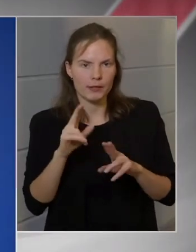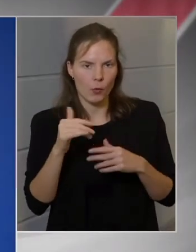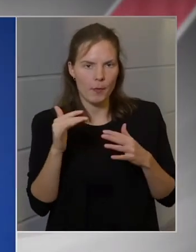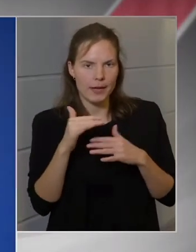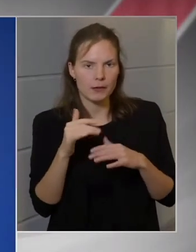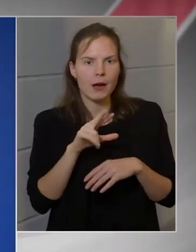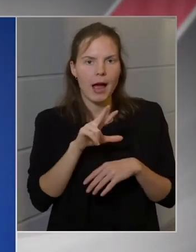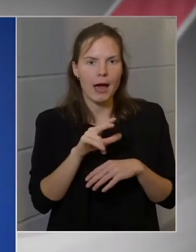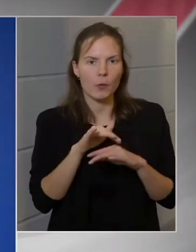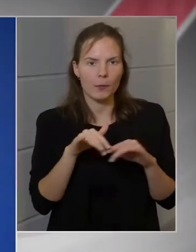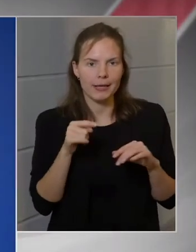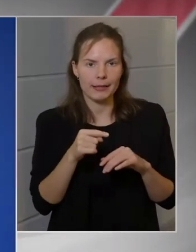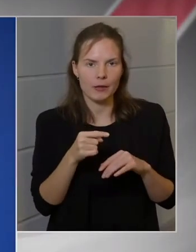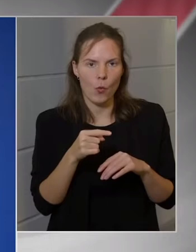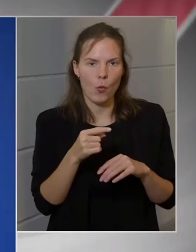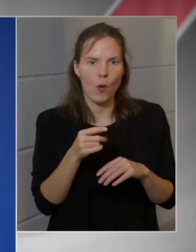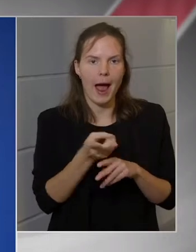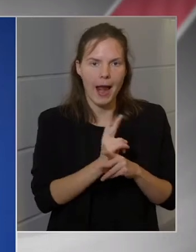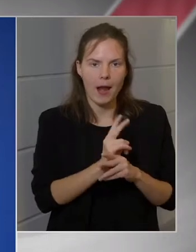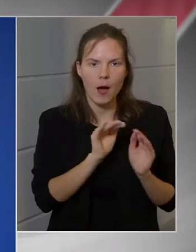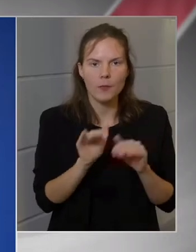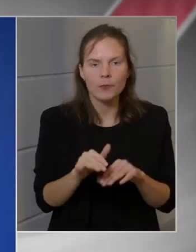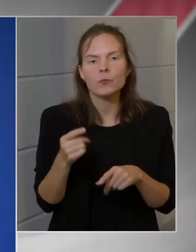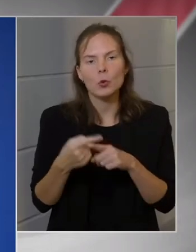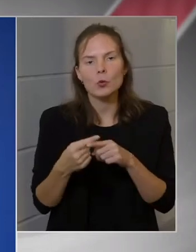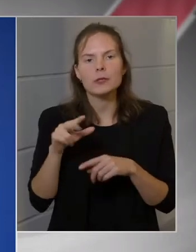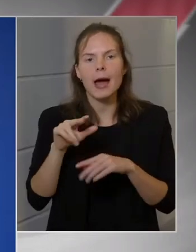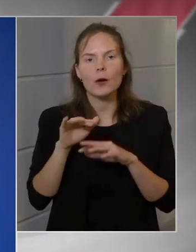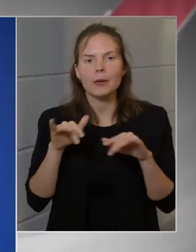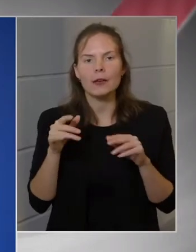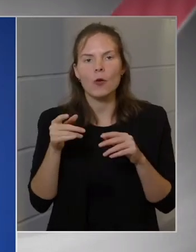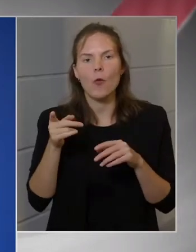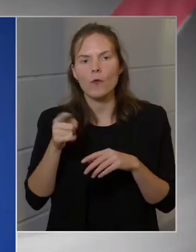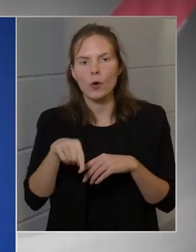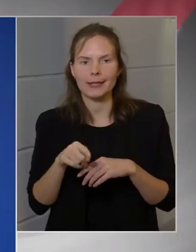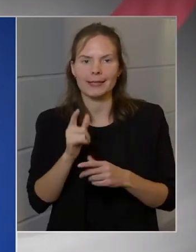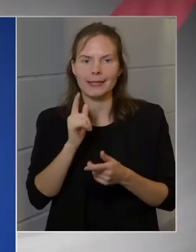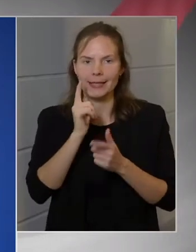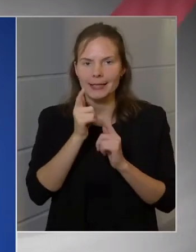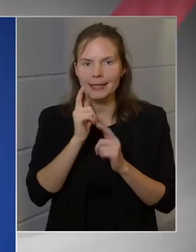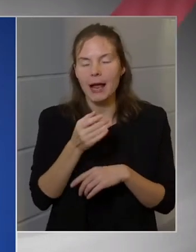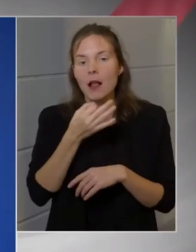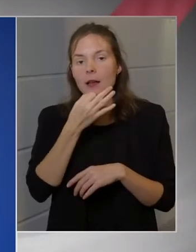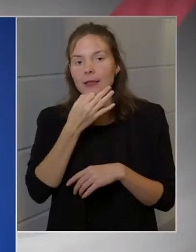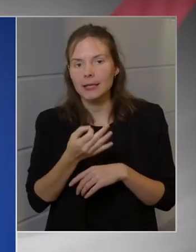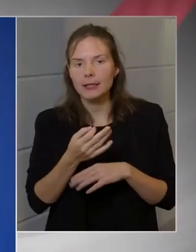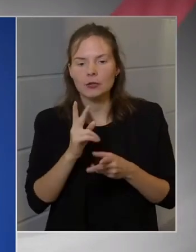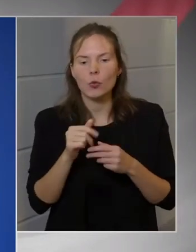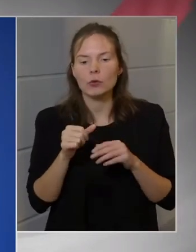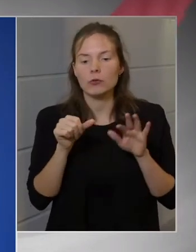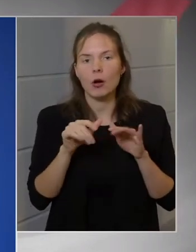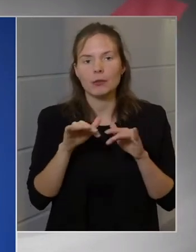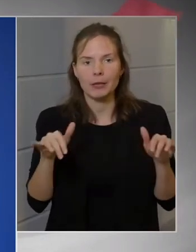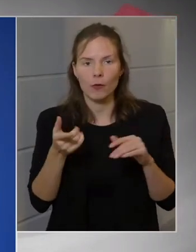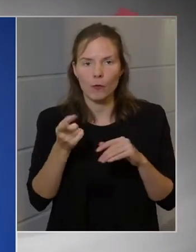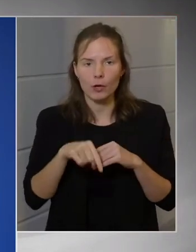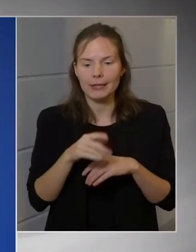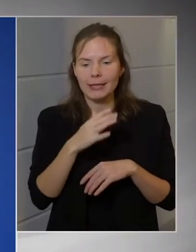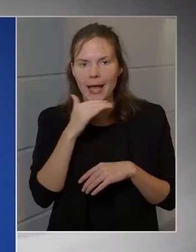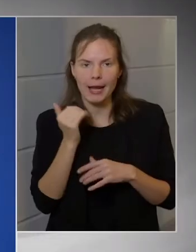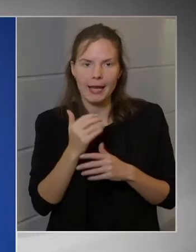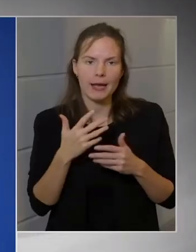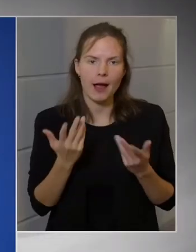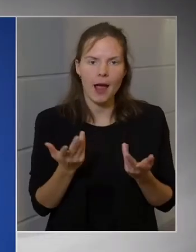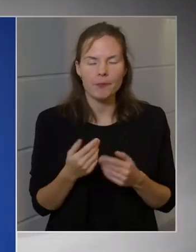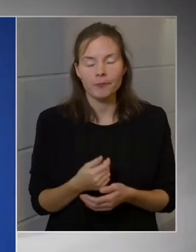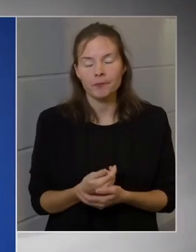támogatás, 3 millió forint pedig kedvezményes hitel. Tehát a kérdés az, hogy a 6 millió forint elég lesz-e. Nyilván